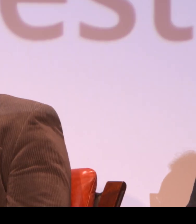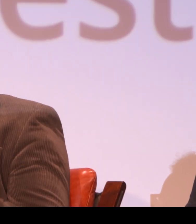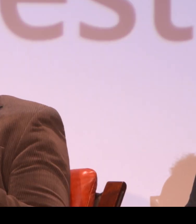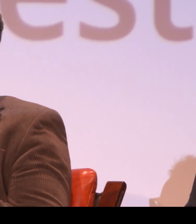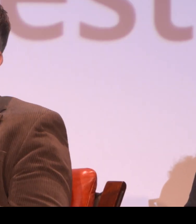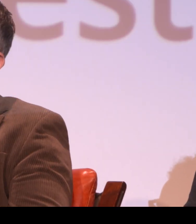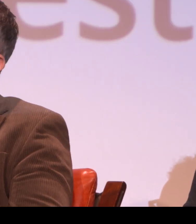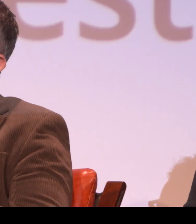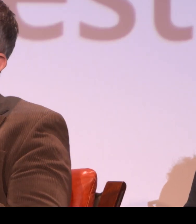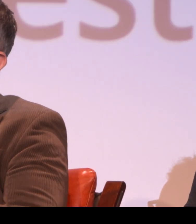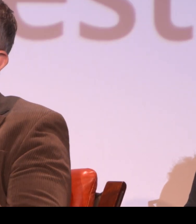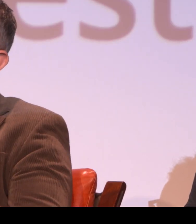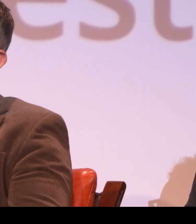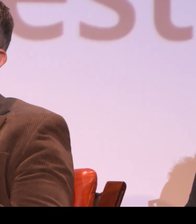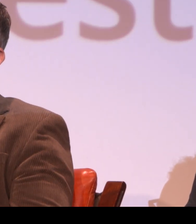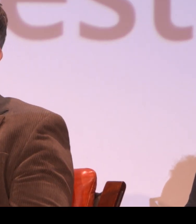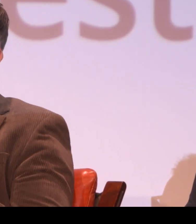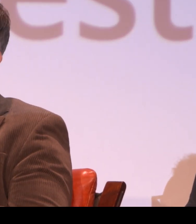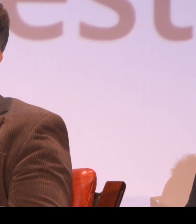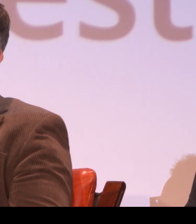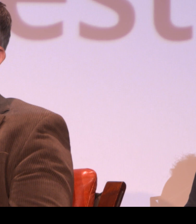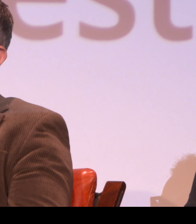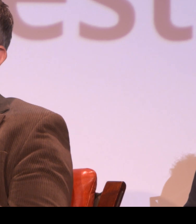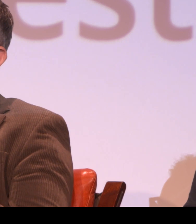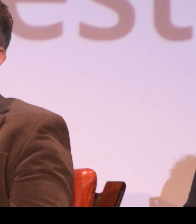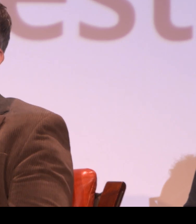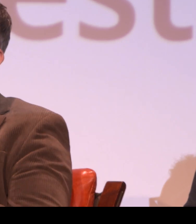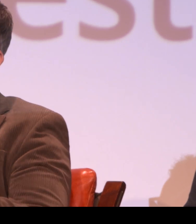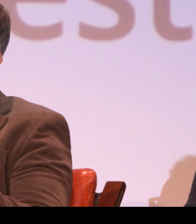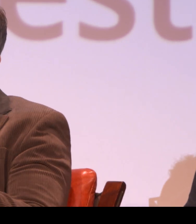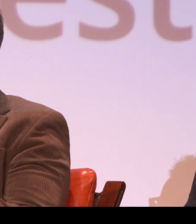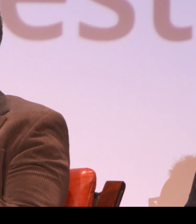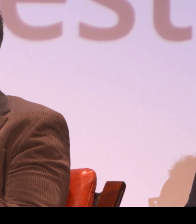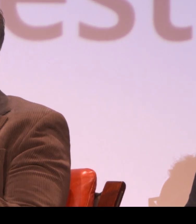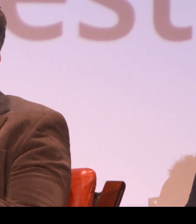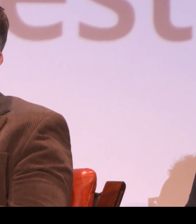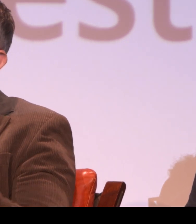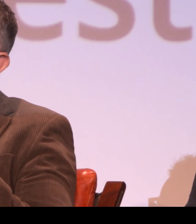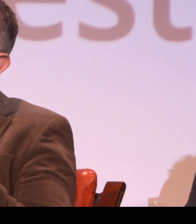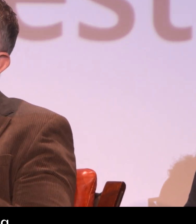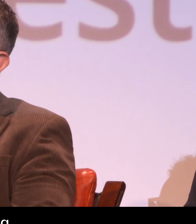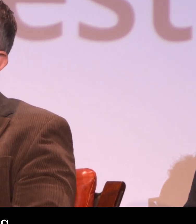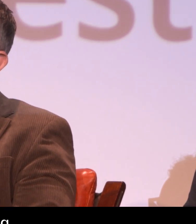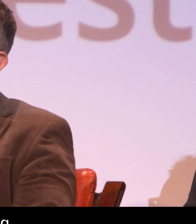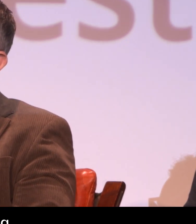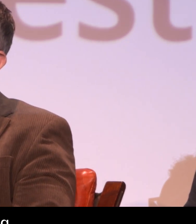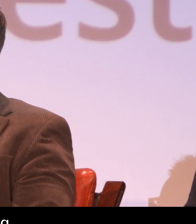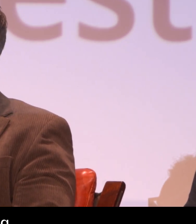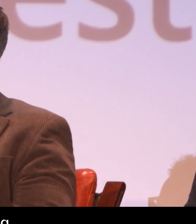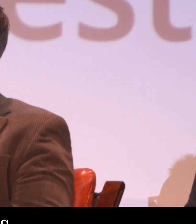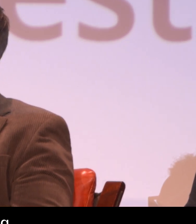at det som prosjektet tegnspråklig vernefeierutdanning, altså de utfordrer løsningen her.